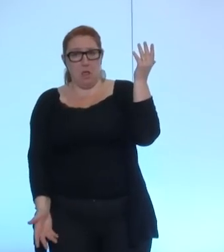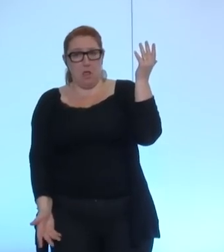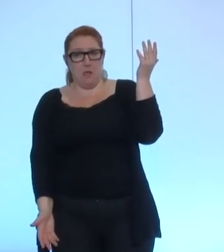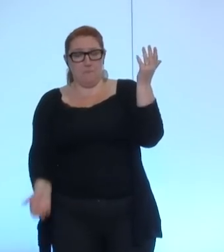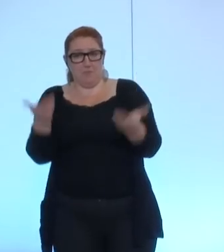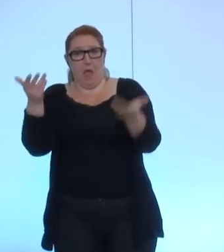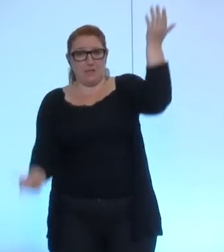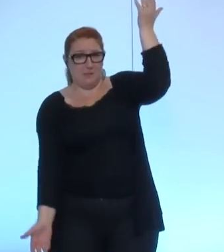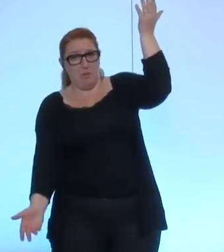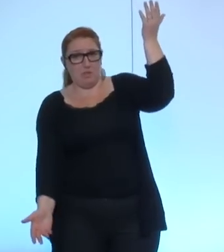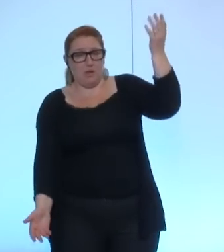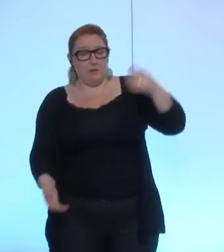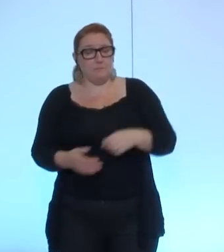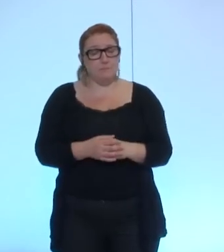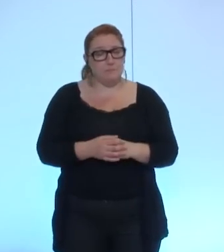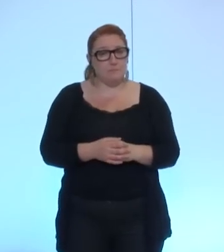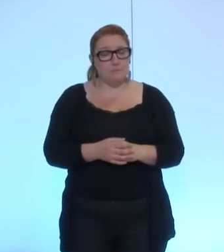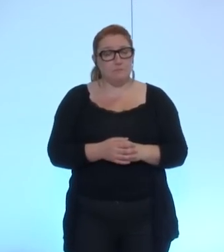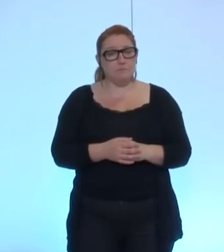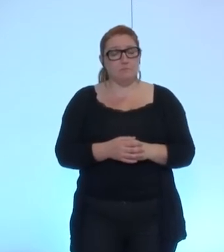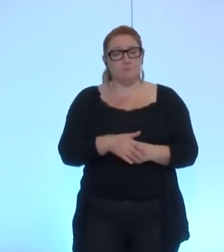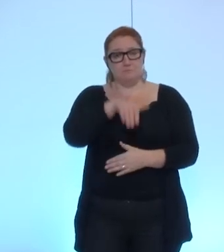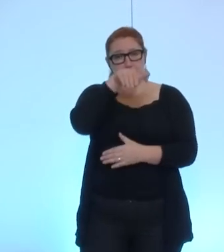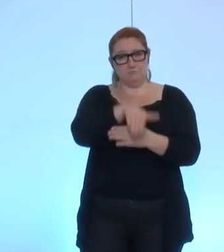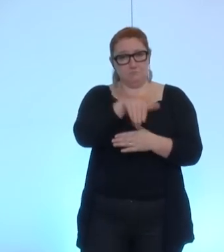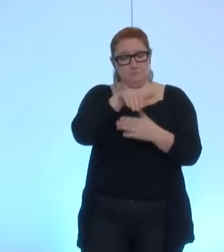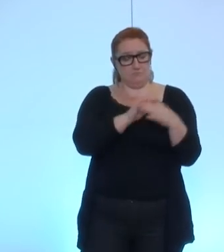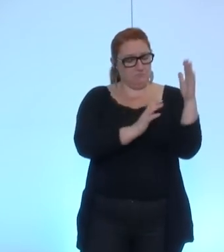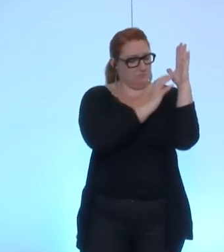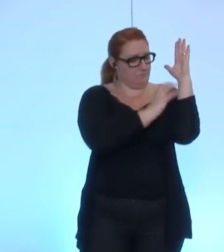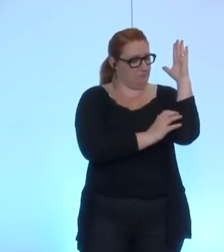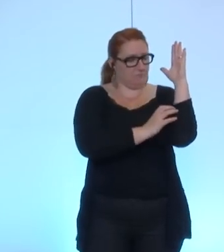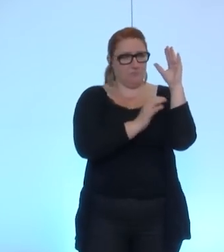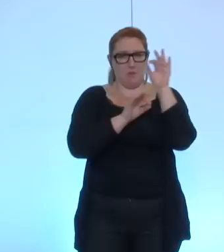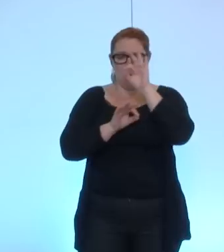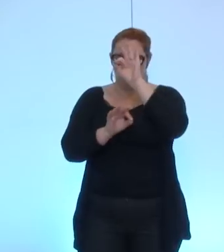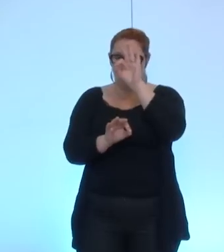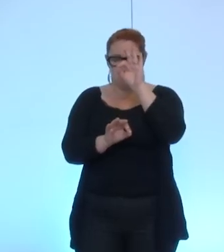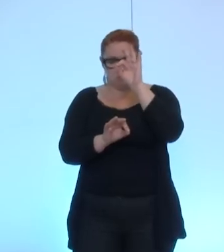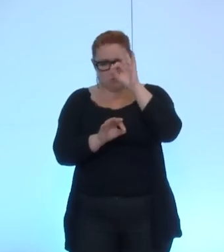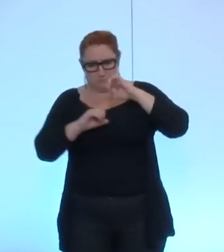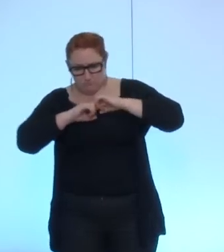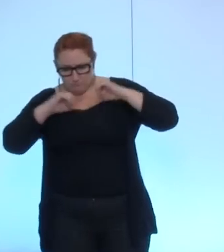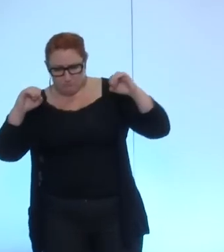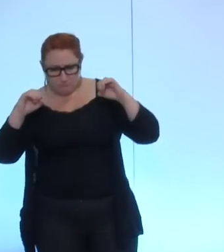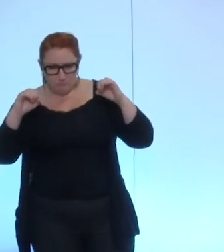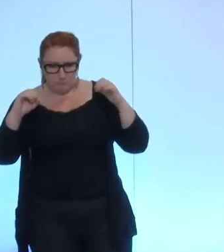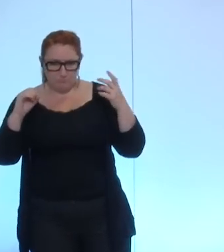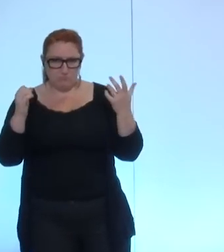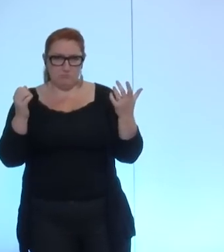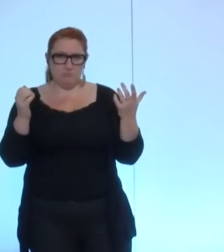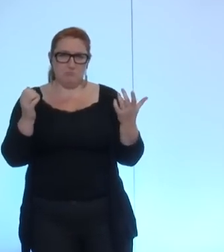que le texte de ce soir n'adresse même pas un message